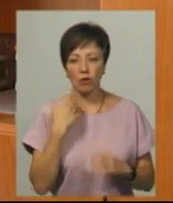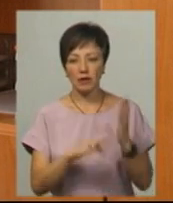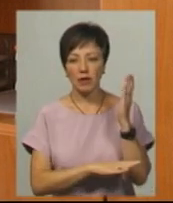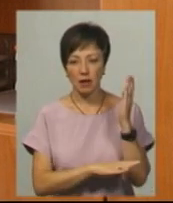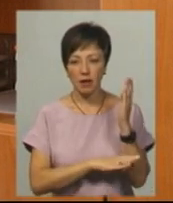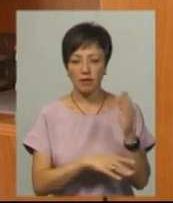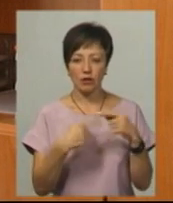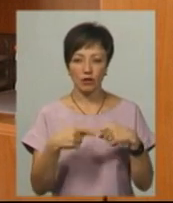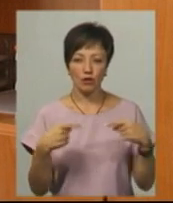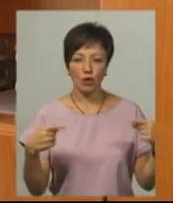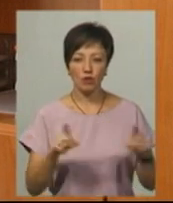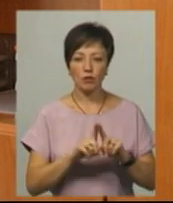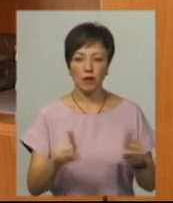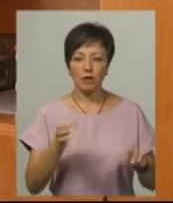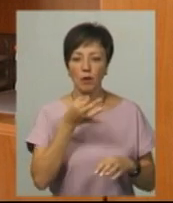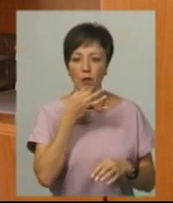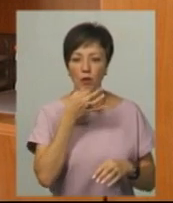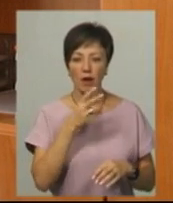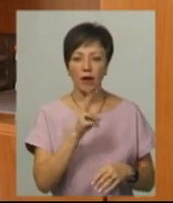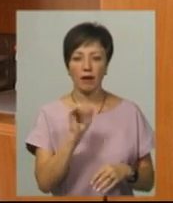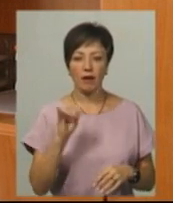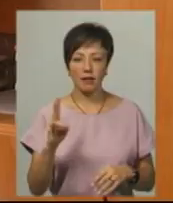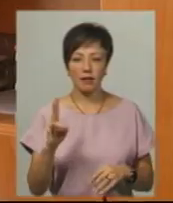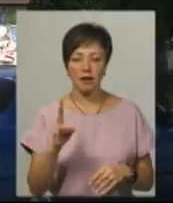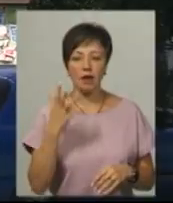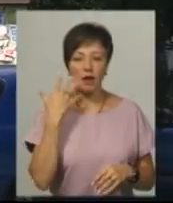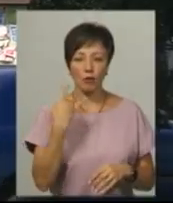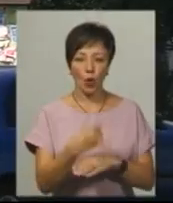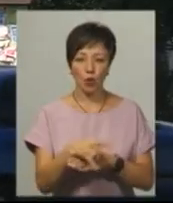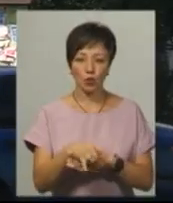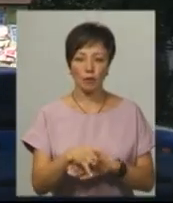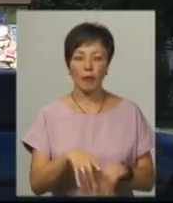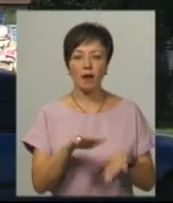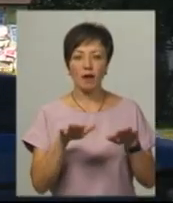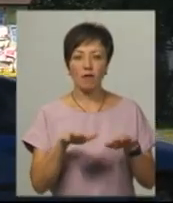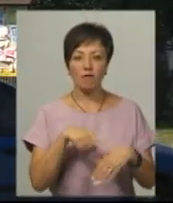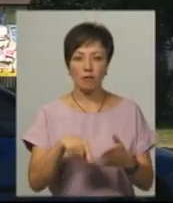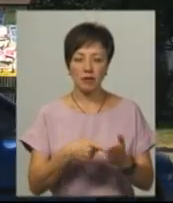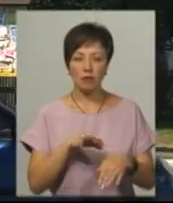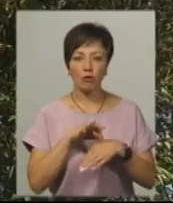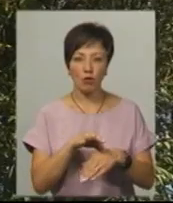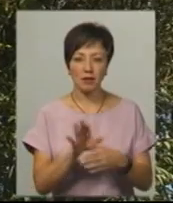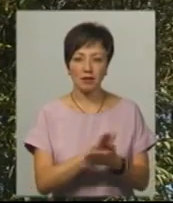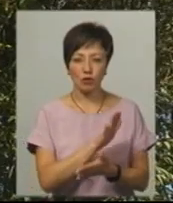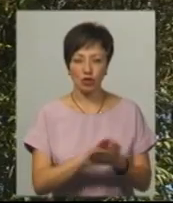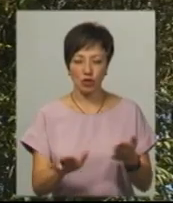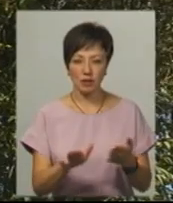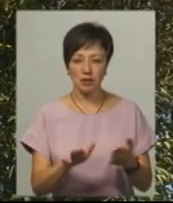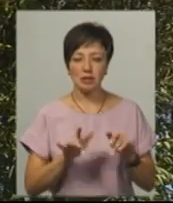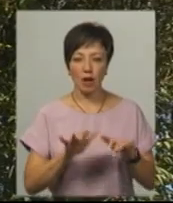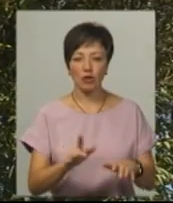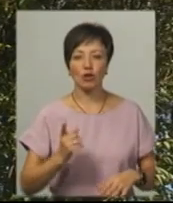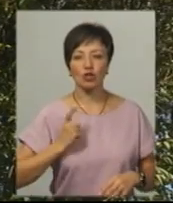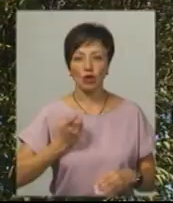дикоростучі дерева, особливо він полюбляє клен, яблоня, груша. У місті проводяться фітосанітарні заходи. Очікують